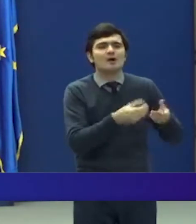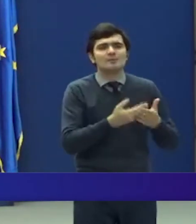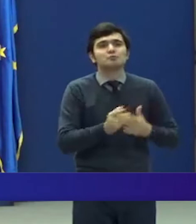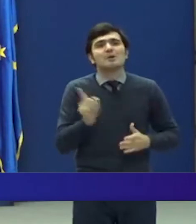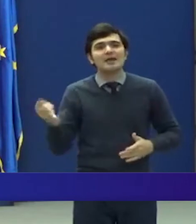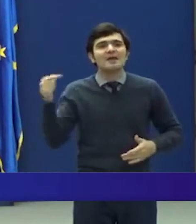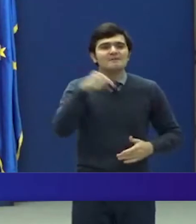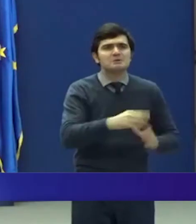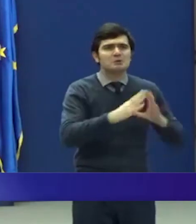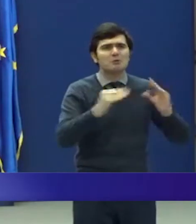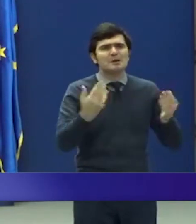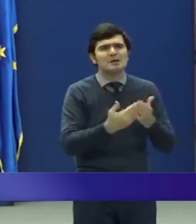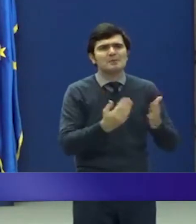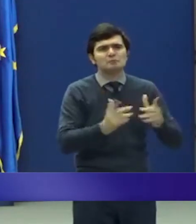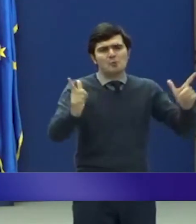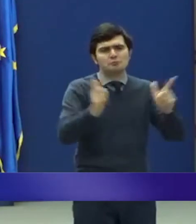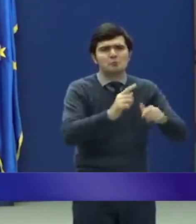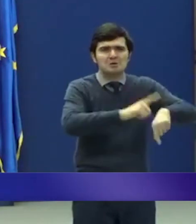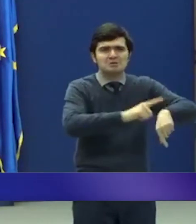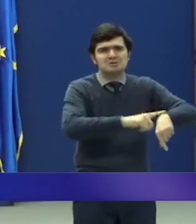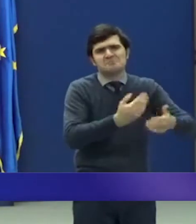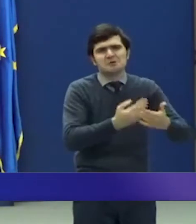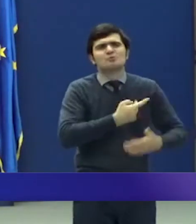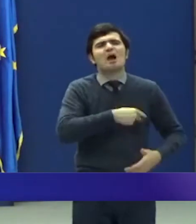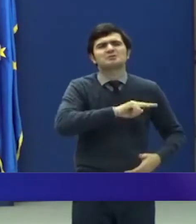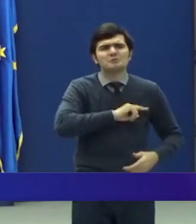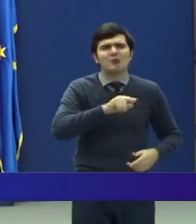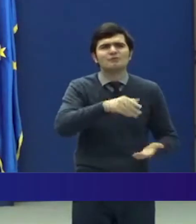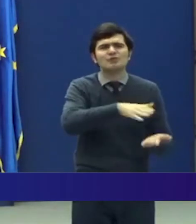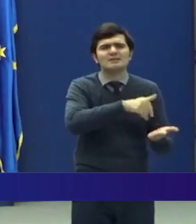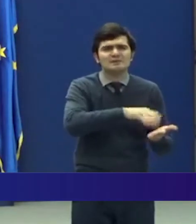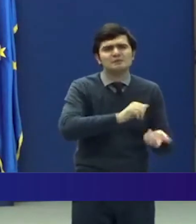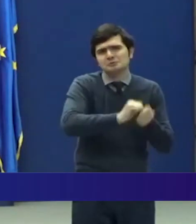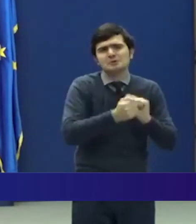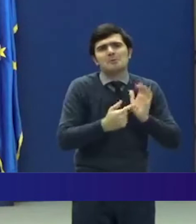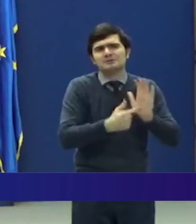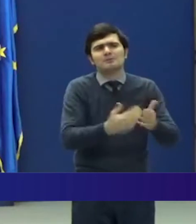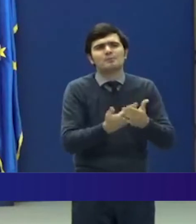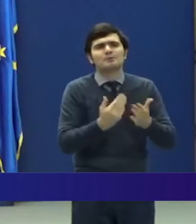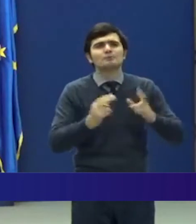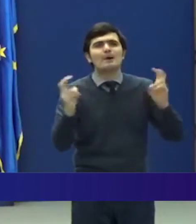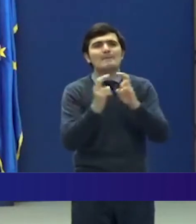în România pentru scurt timp, pentru a asigura acele servicii, chiar pentru aparatura medicală, de exemplu.